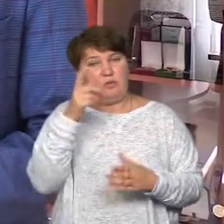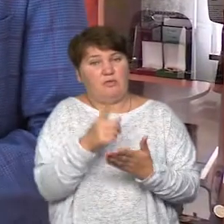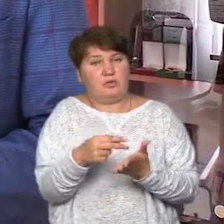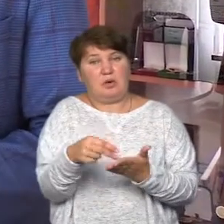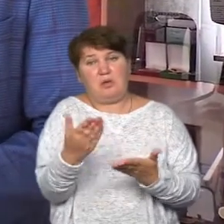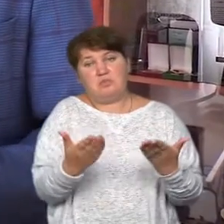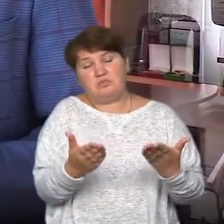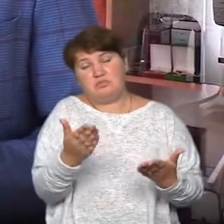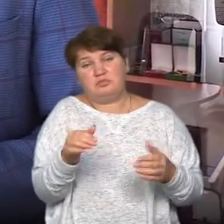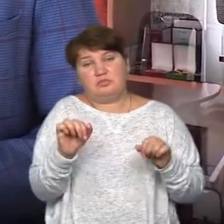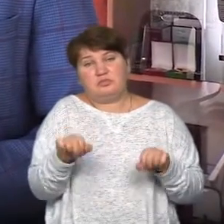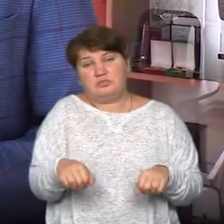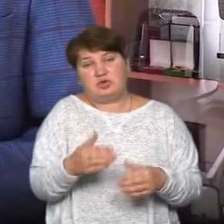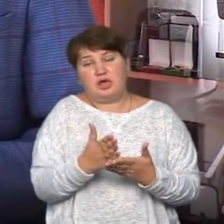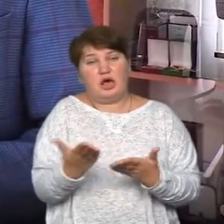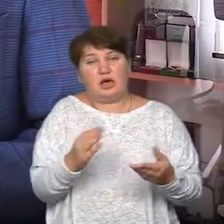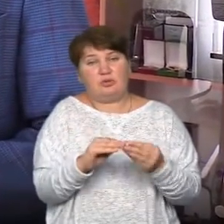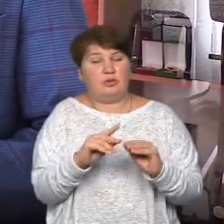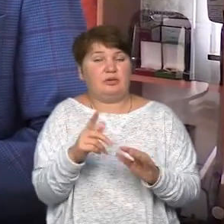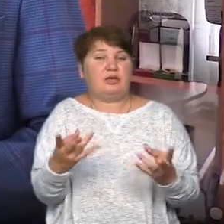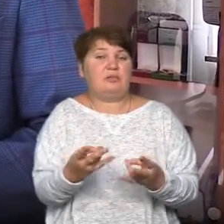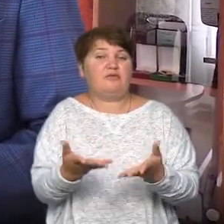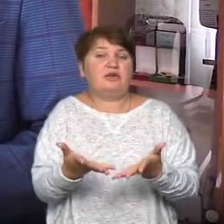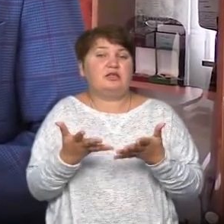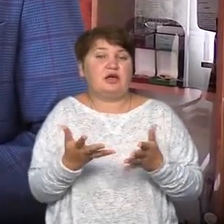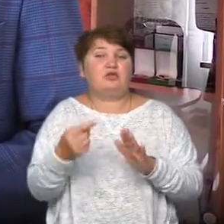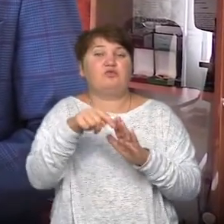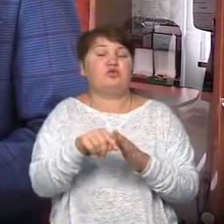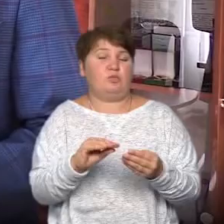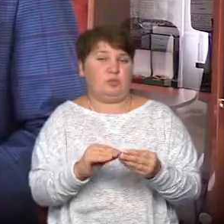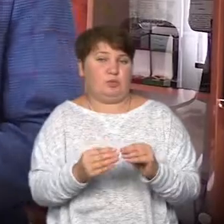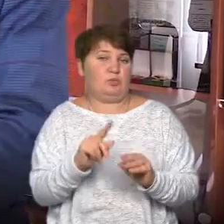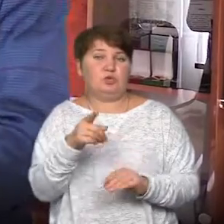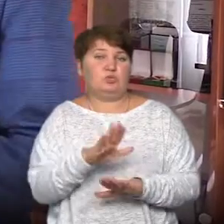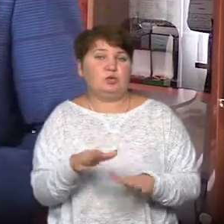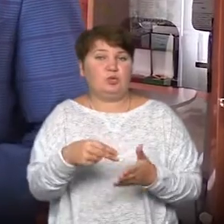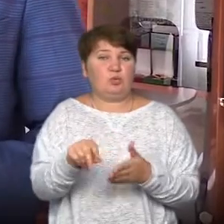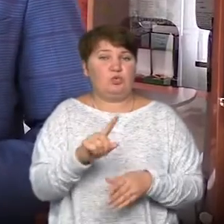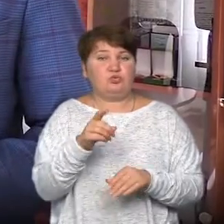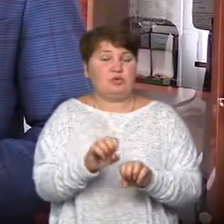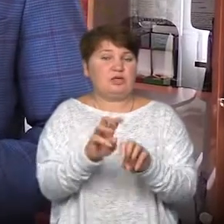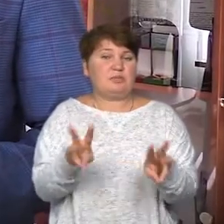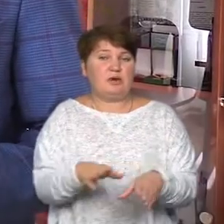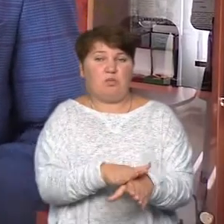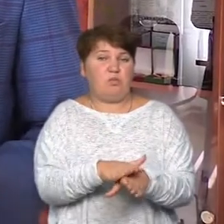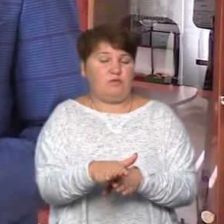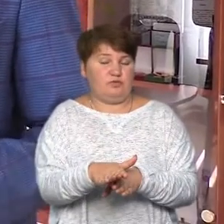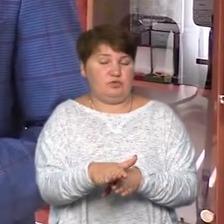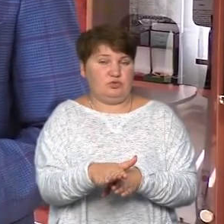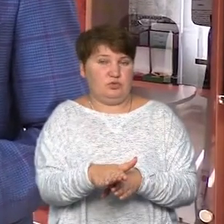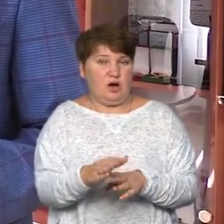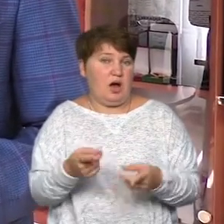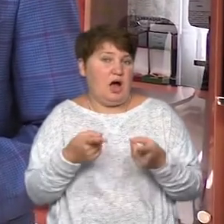проблема, то просто треба вже виясняти зараз відділ освіти, в чому там проблема. Чому не закупили або чому не забезпечили в повному обсязі. Ну реально